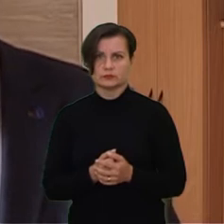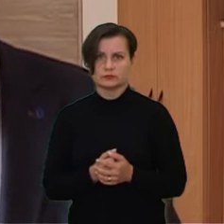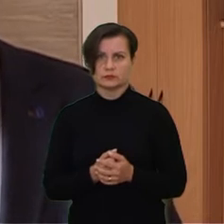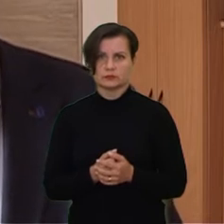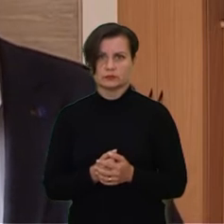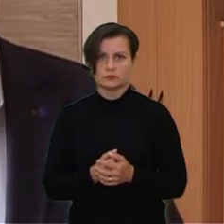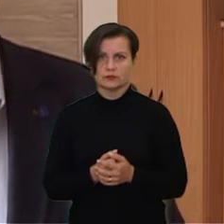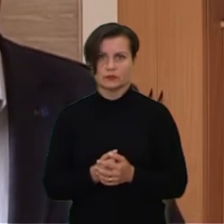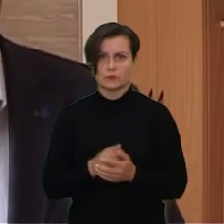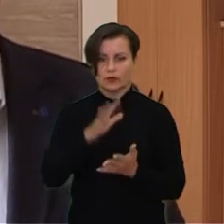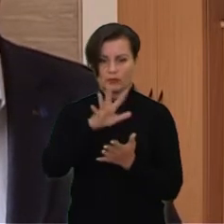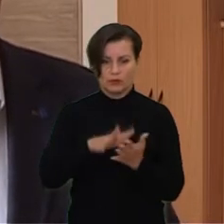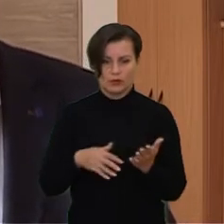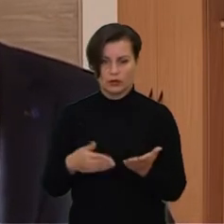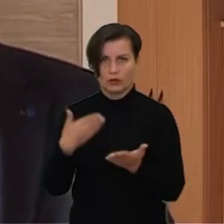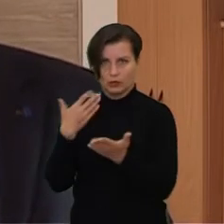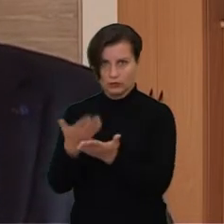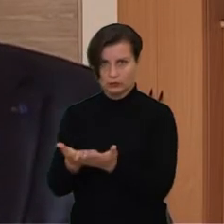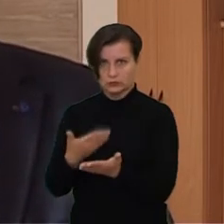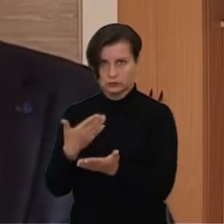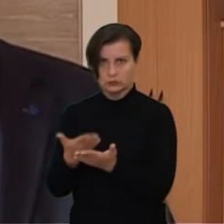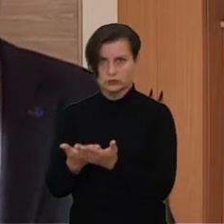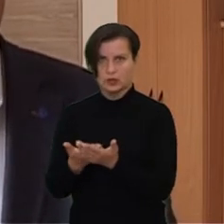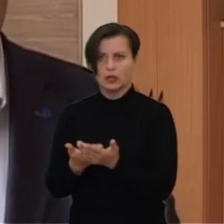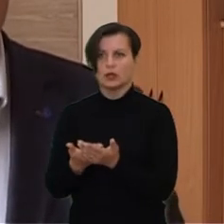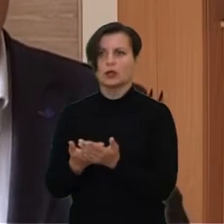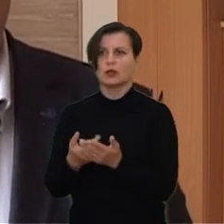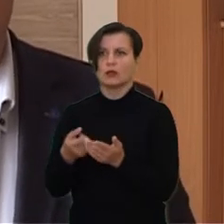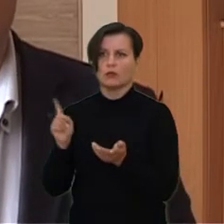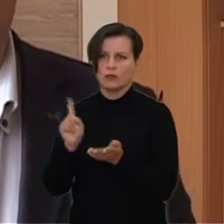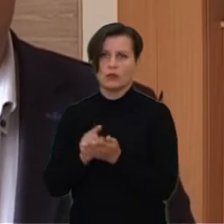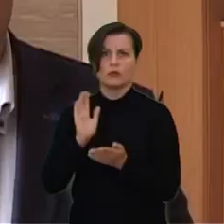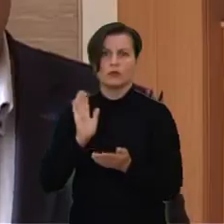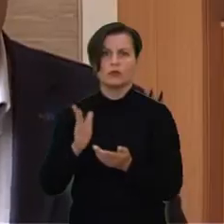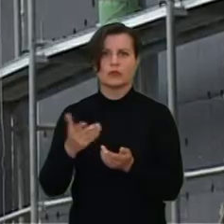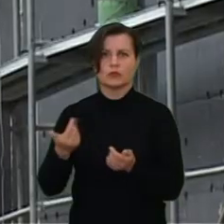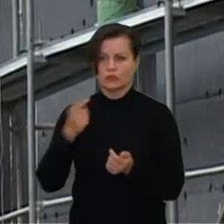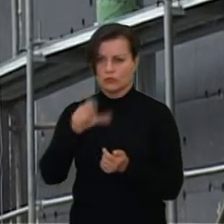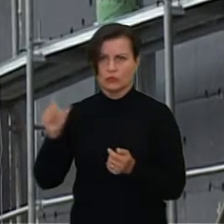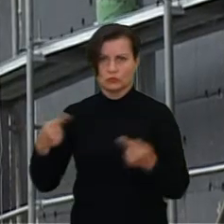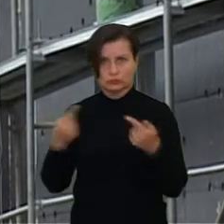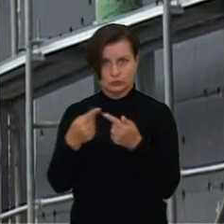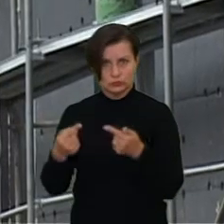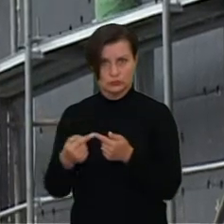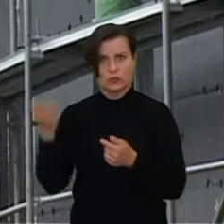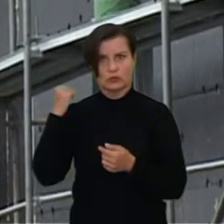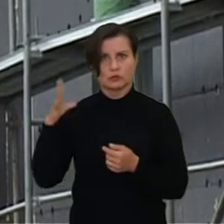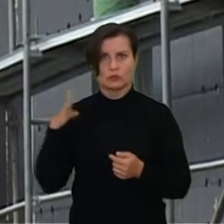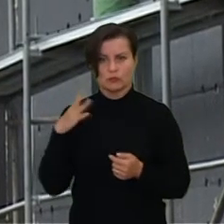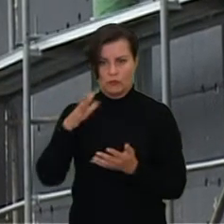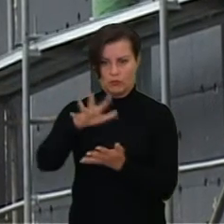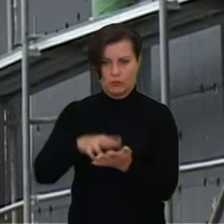jau teikiant paraišką, turės būti gyventų pritarimą. Nes anksčiau būdavo pirma